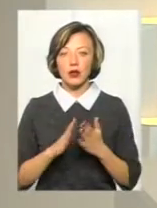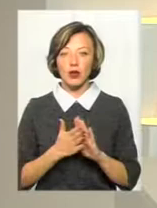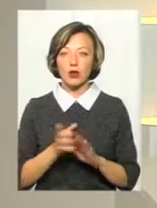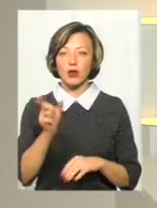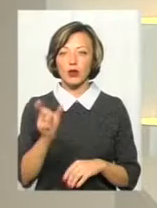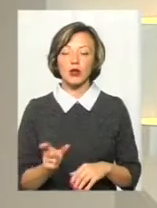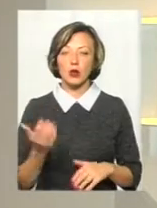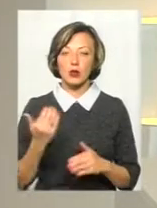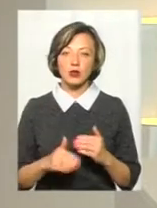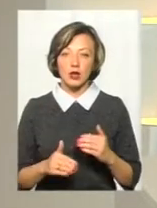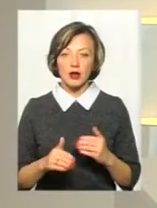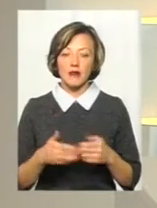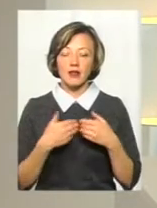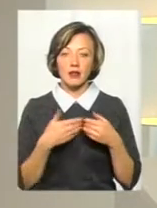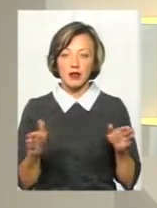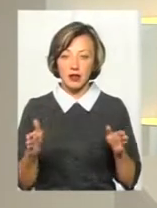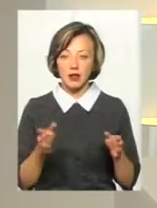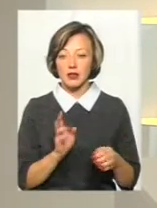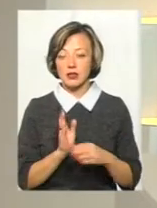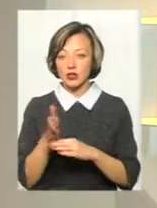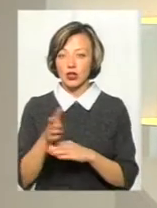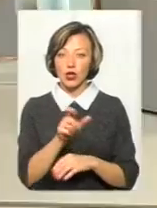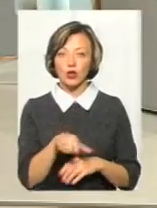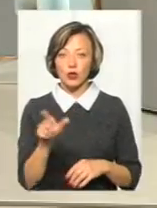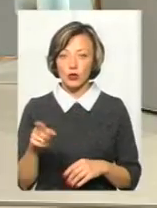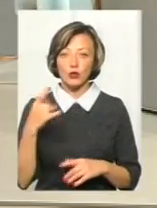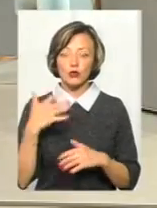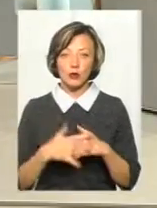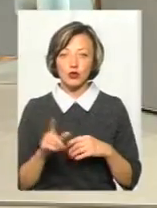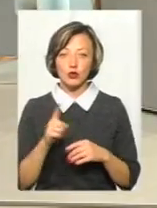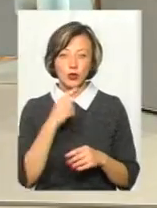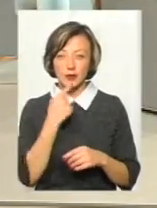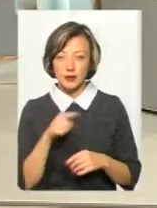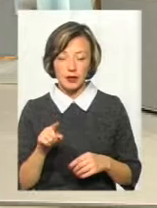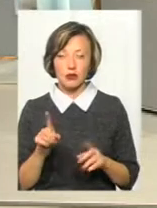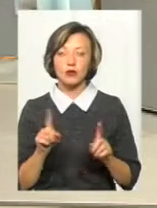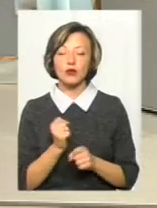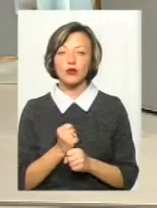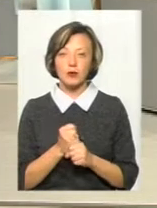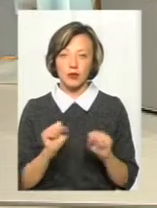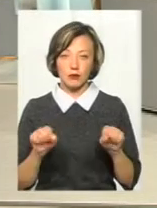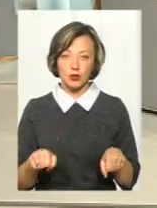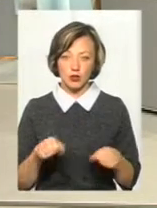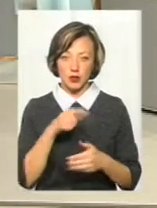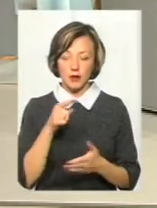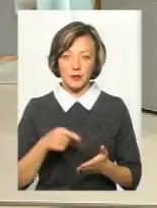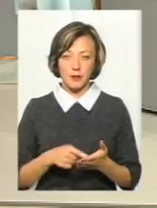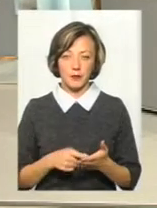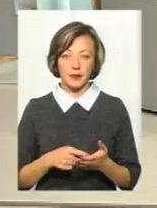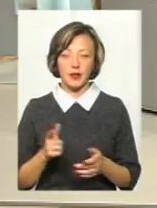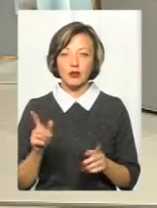людина вже відкрила двері, і вже зайшли люди, і розуміючи, що щось не те, що тоді можна зробити, аби